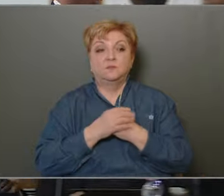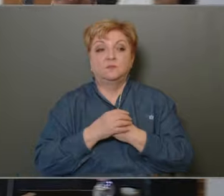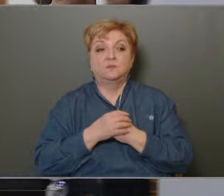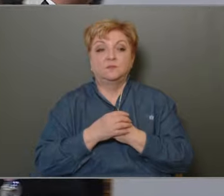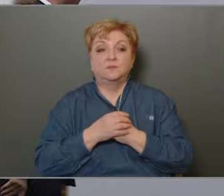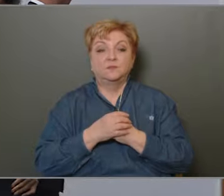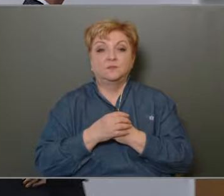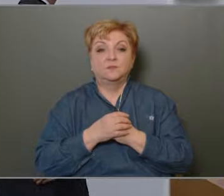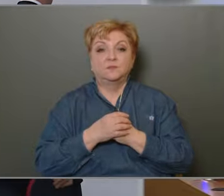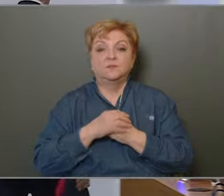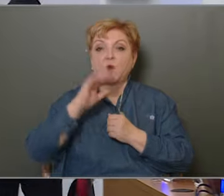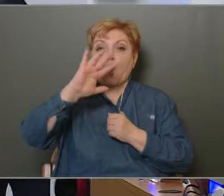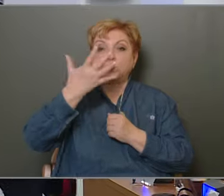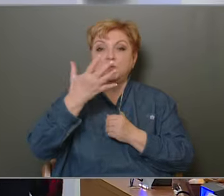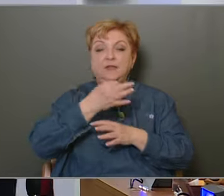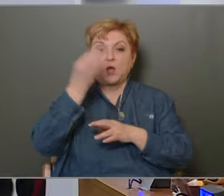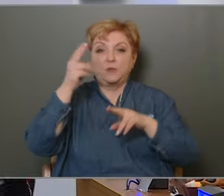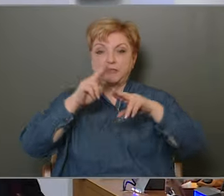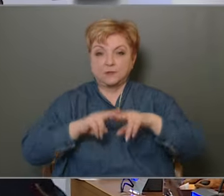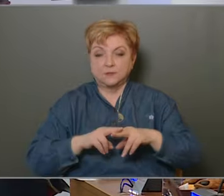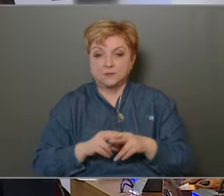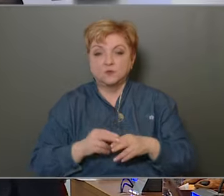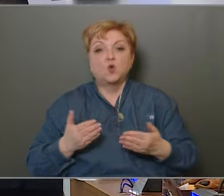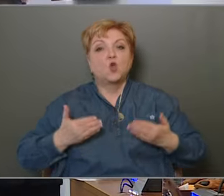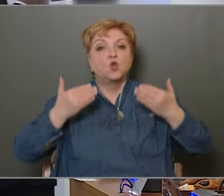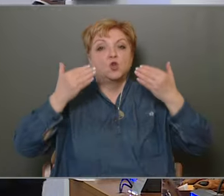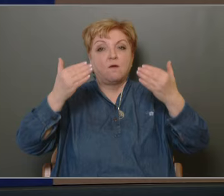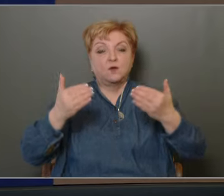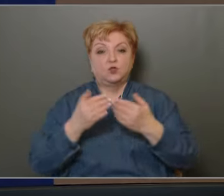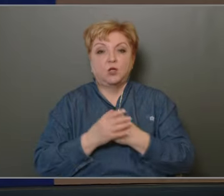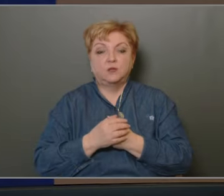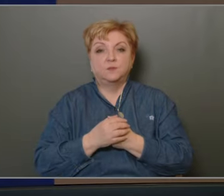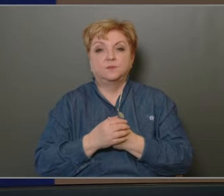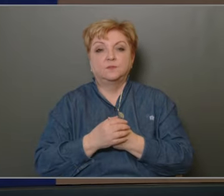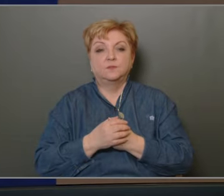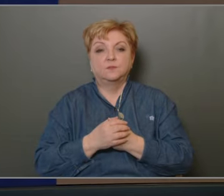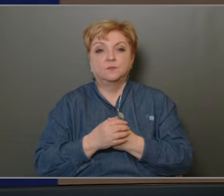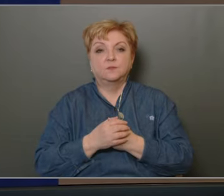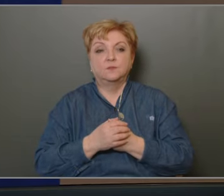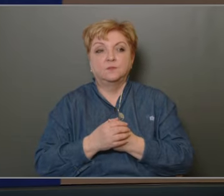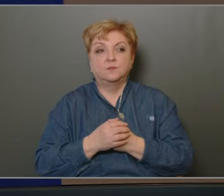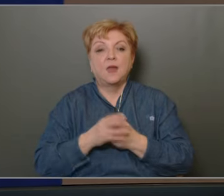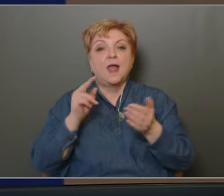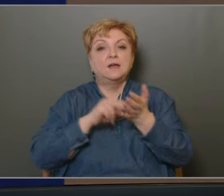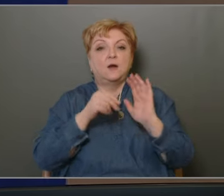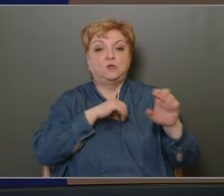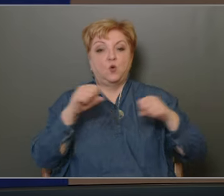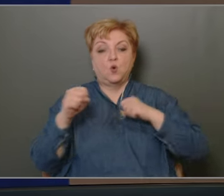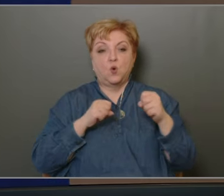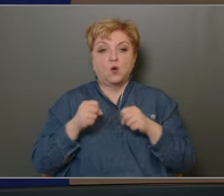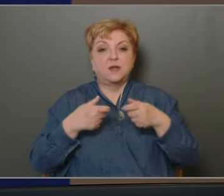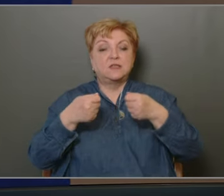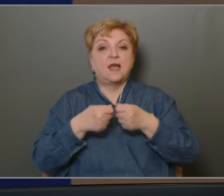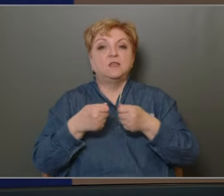Tárgyaljuk ötödik napi rendünket. Javaslat a kerületi önkormányzat